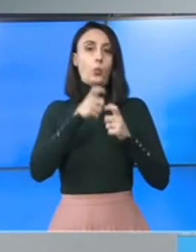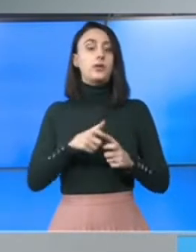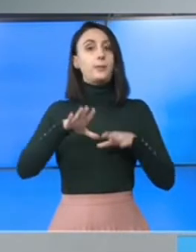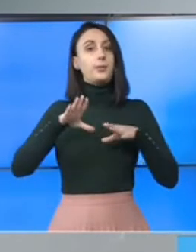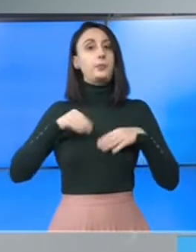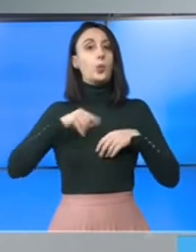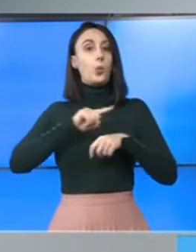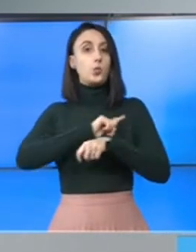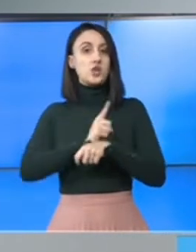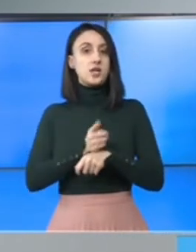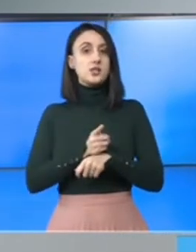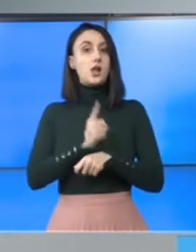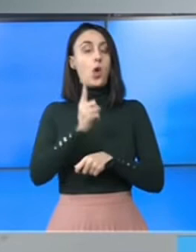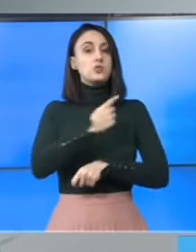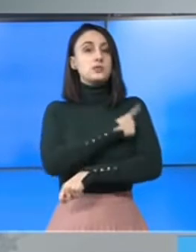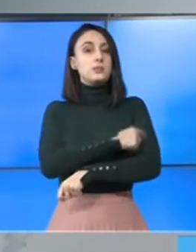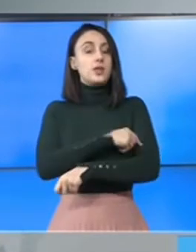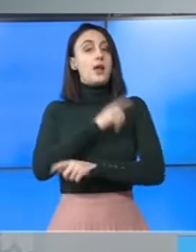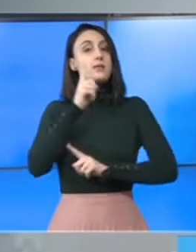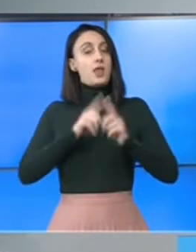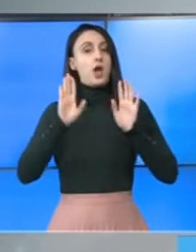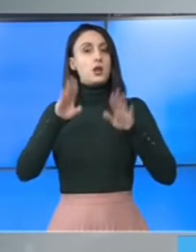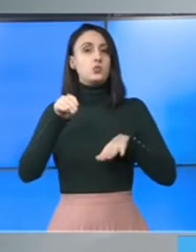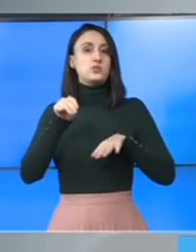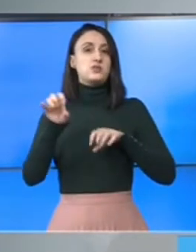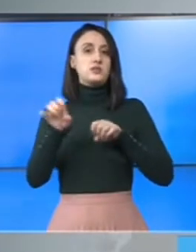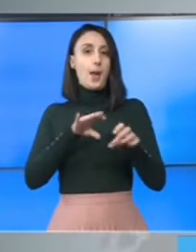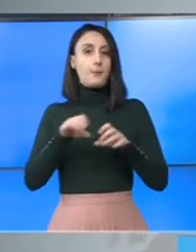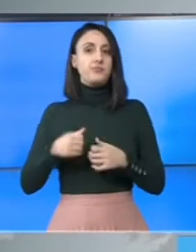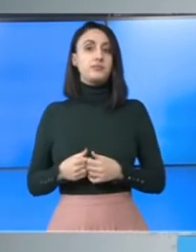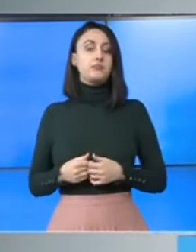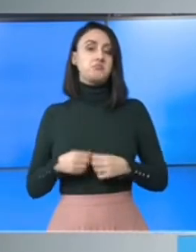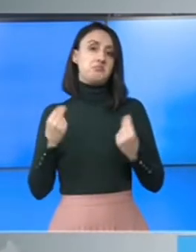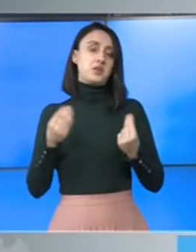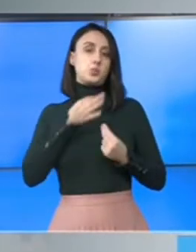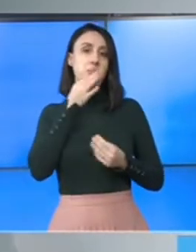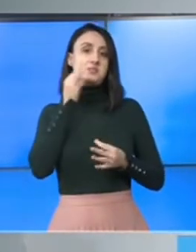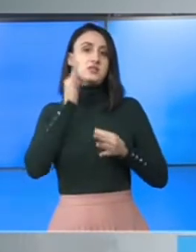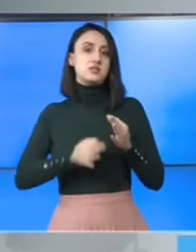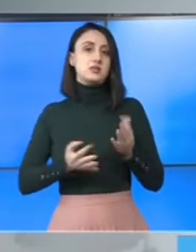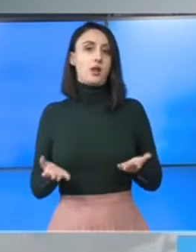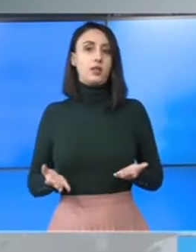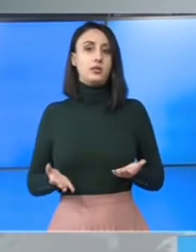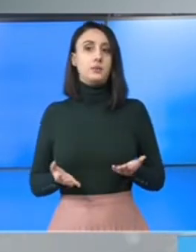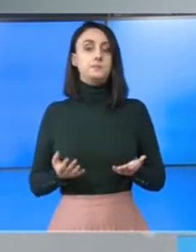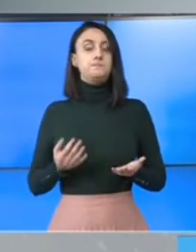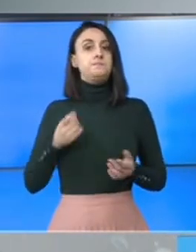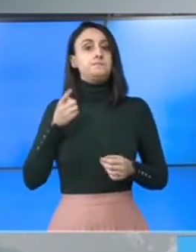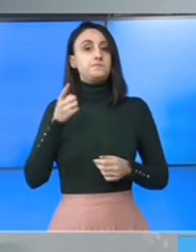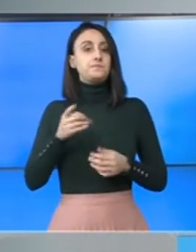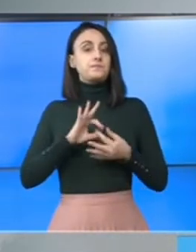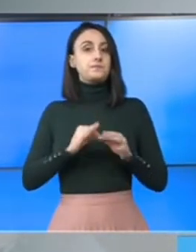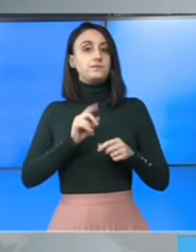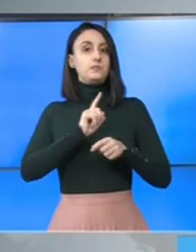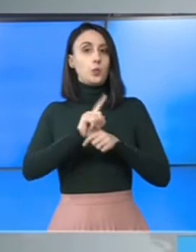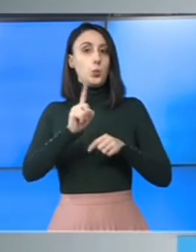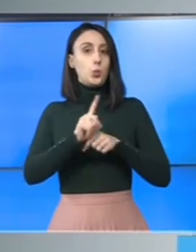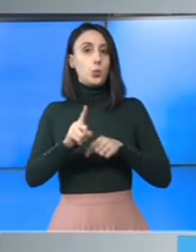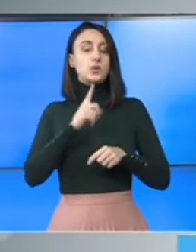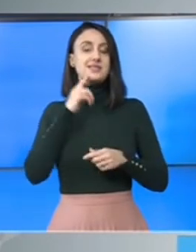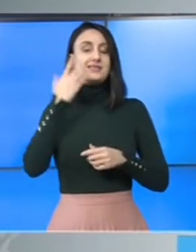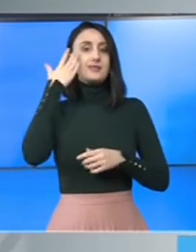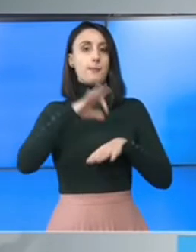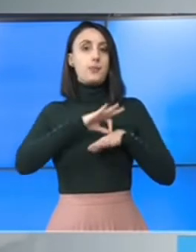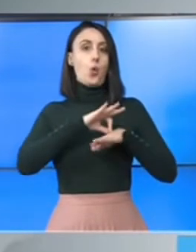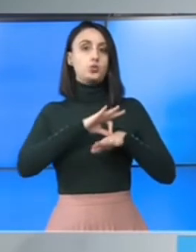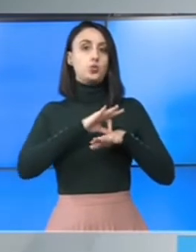primire urgențe, la un spital dacă are o sintomatologie, să-ți spunem, discretă. Și atunci lucrurile scapă de